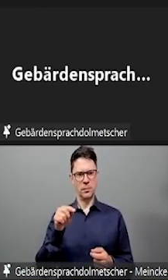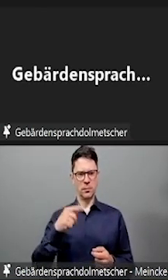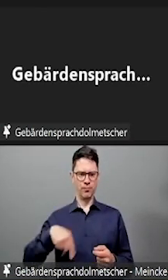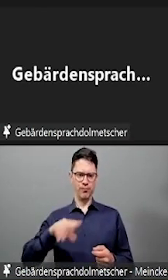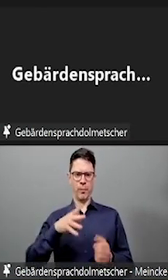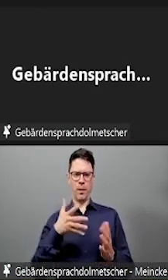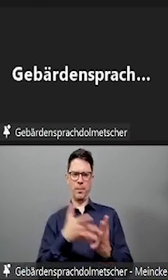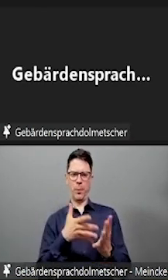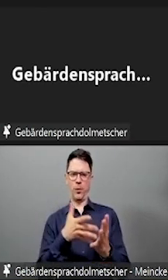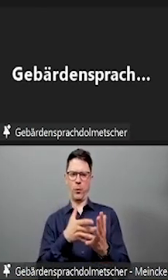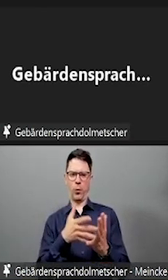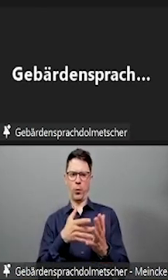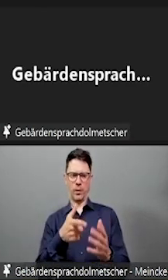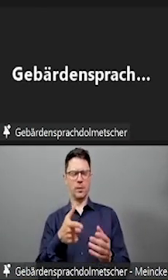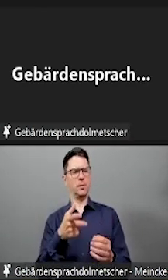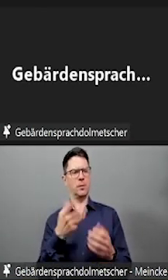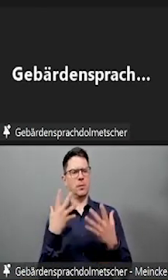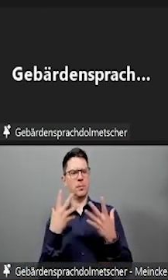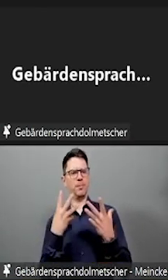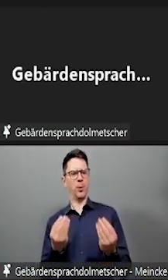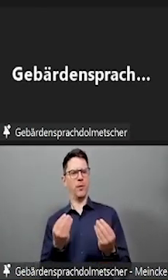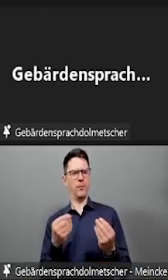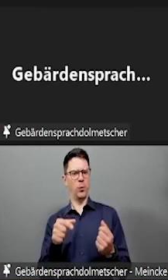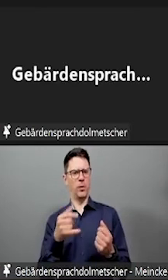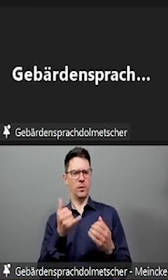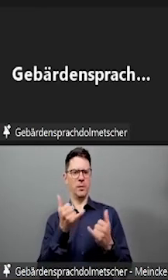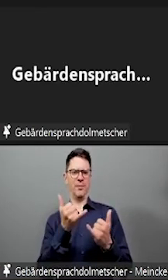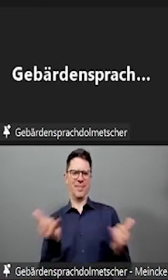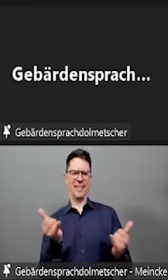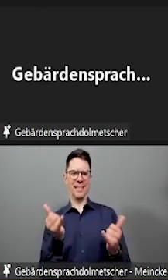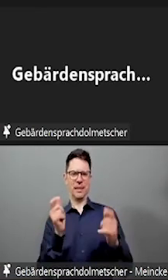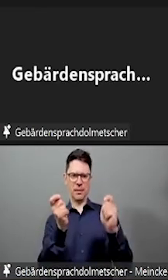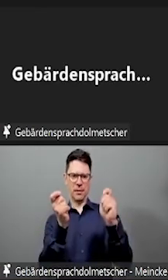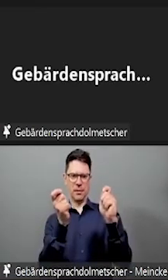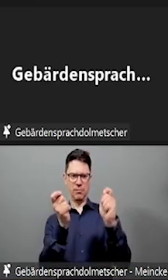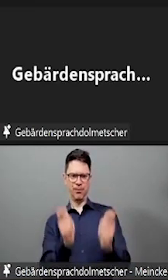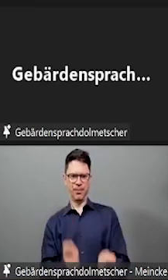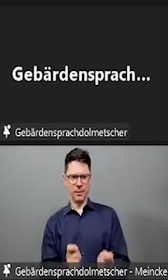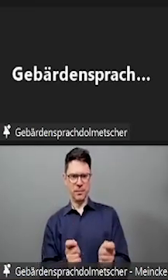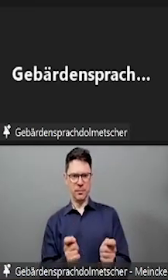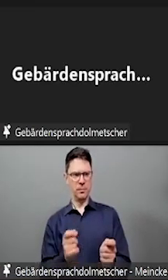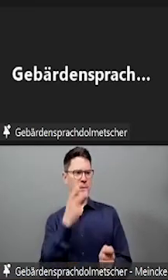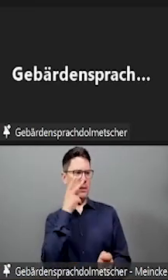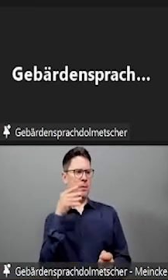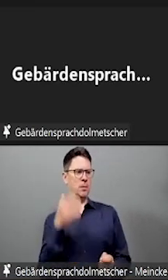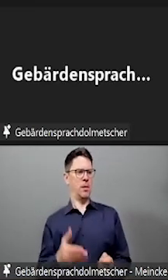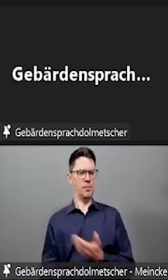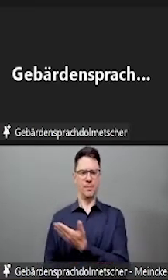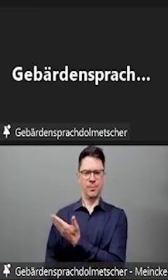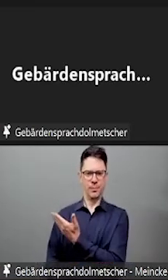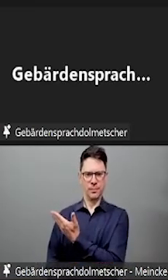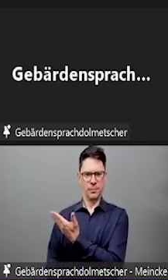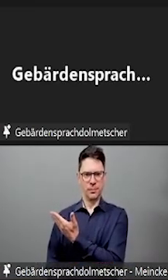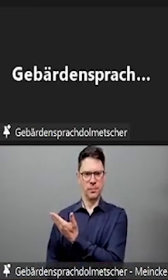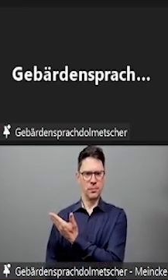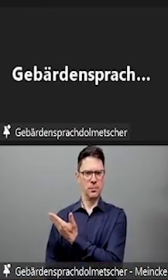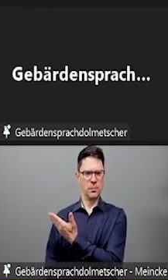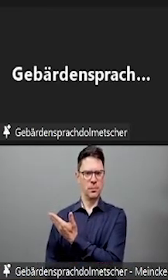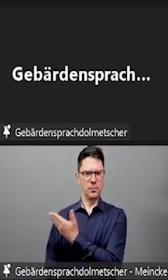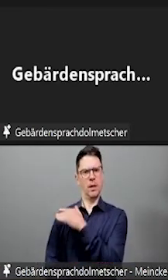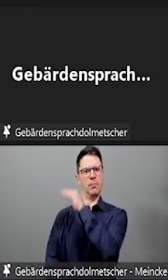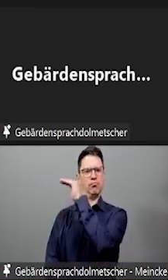Prüfungsbedingungen auch mit gemeint sind. Bei den didaktischen Ansatzpunkten gibt es einmal Prüfungsgegenstände, beziehungsweise